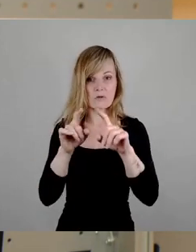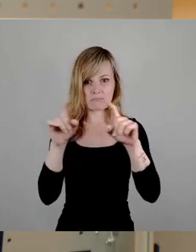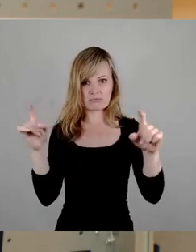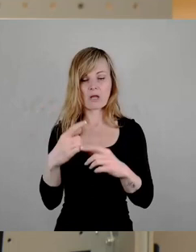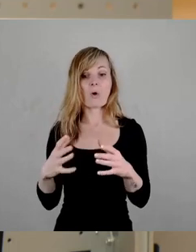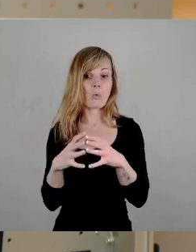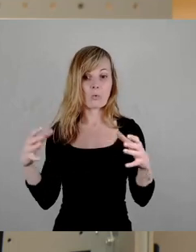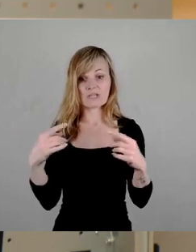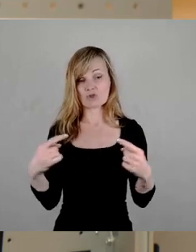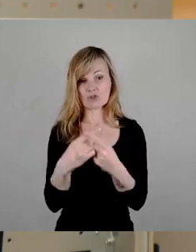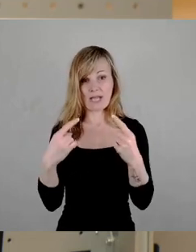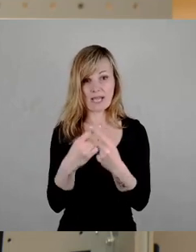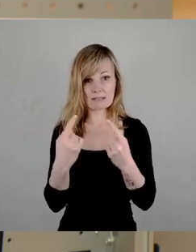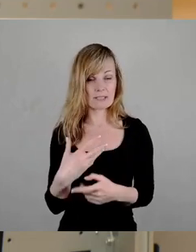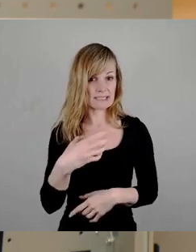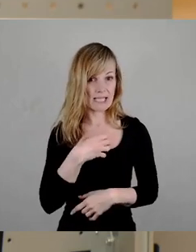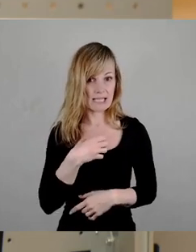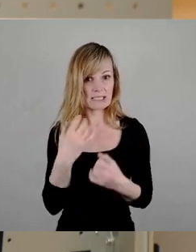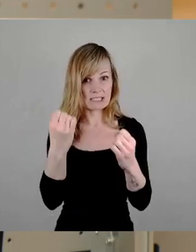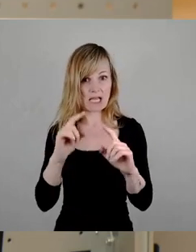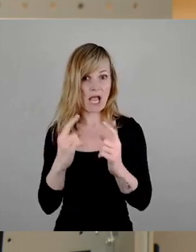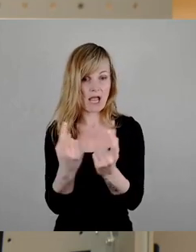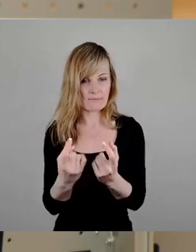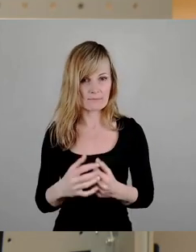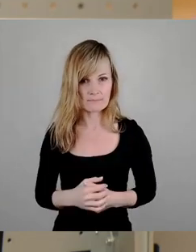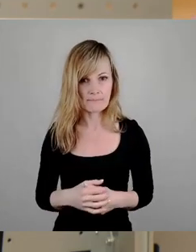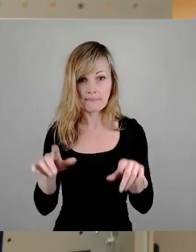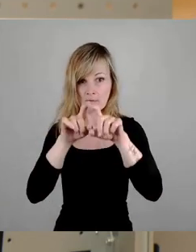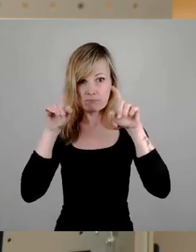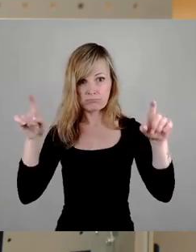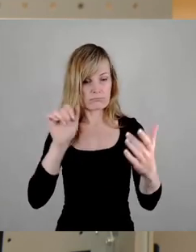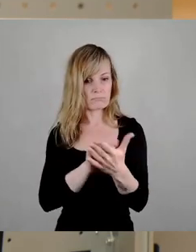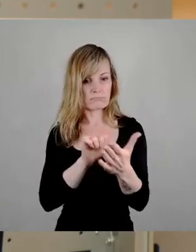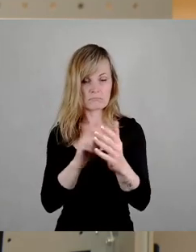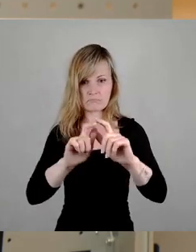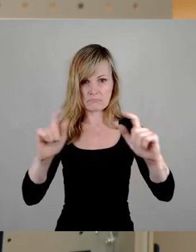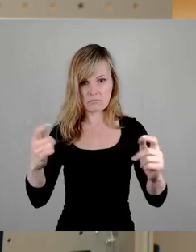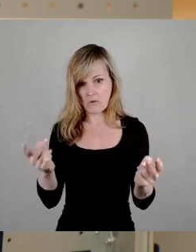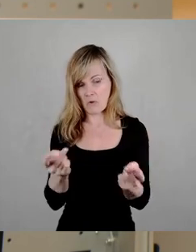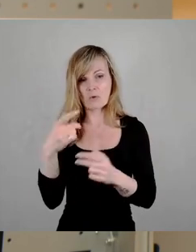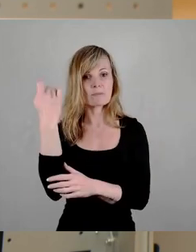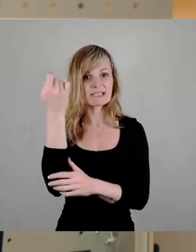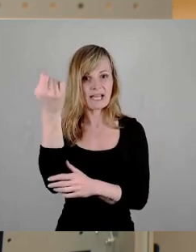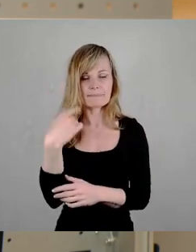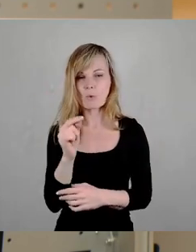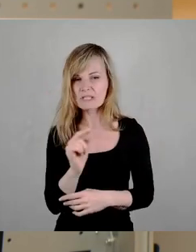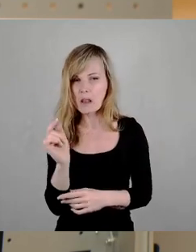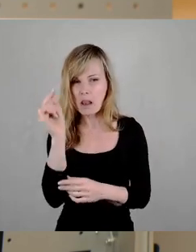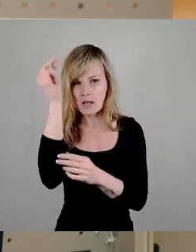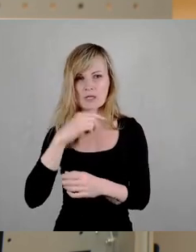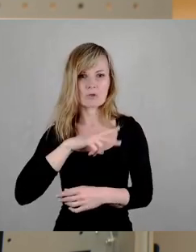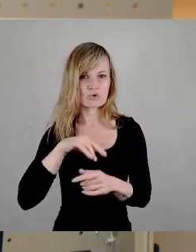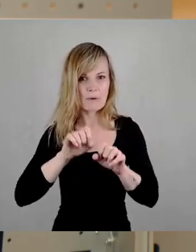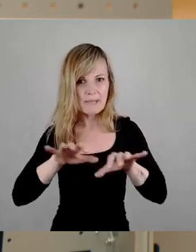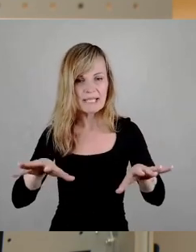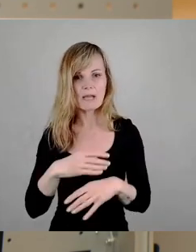Dresden, um sicheren Hafen Dresden. Und diese Headlines werden da natürlich noch ein bisschen gepusht. Da gibt es dann sicherlich noch ein bisschen auf Social Media, ein